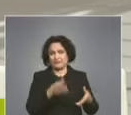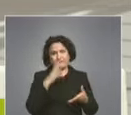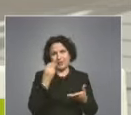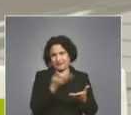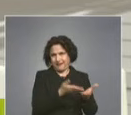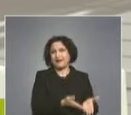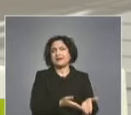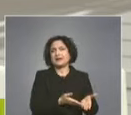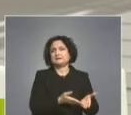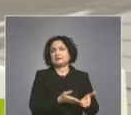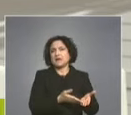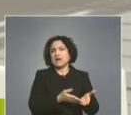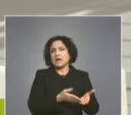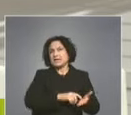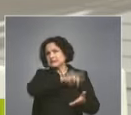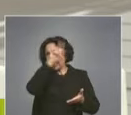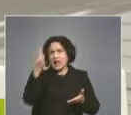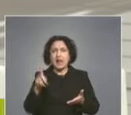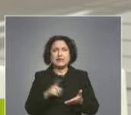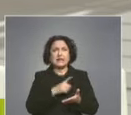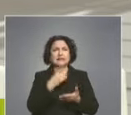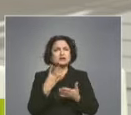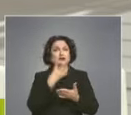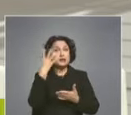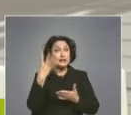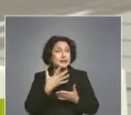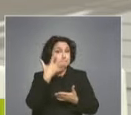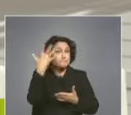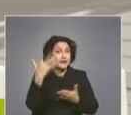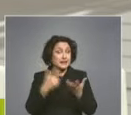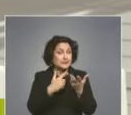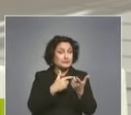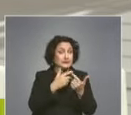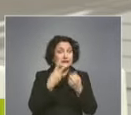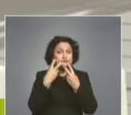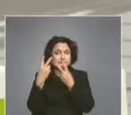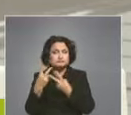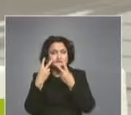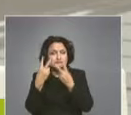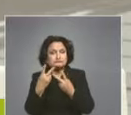на ден се минаваше поне 4-5 пъти на визитация през пациента, да се види как е,